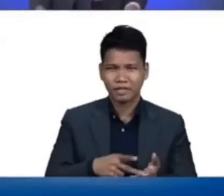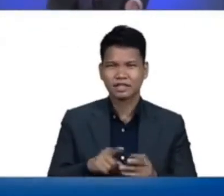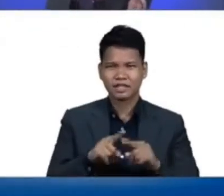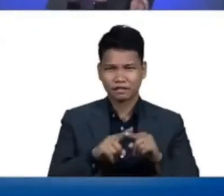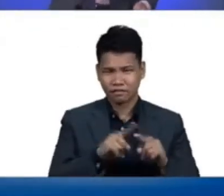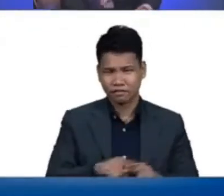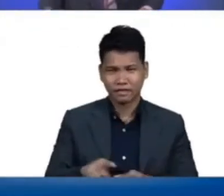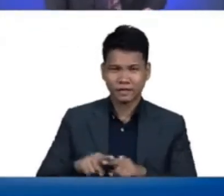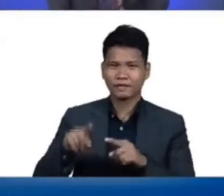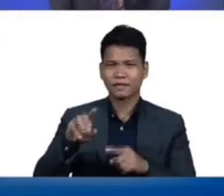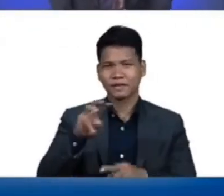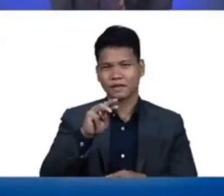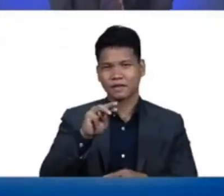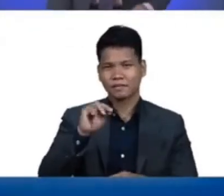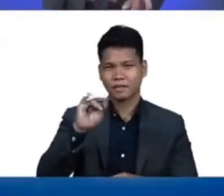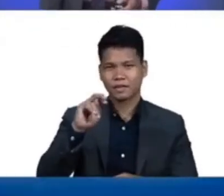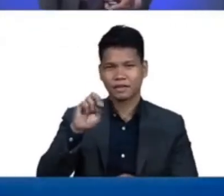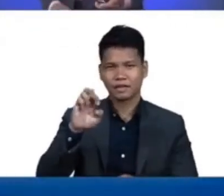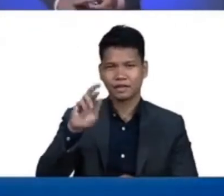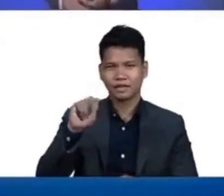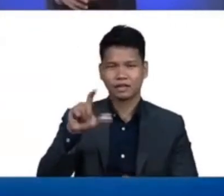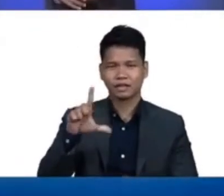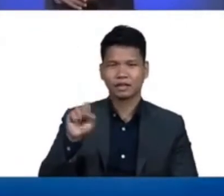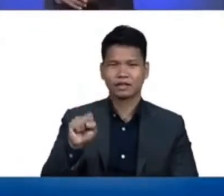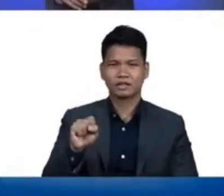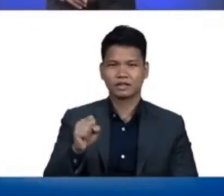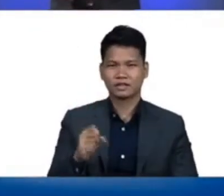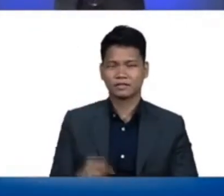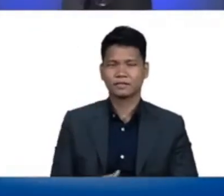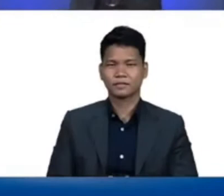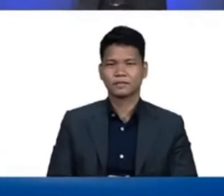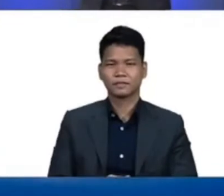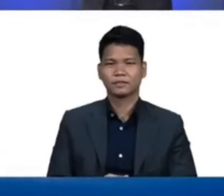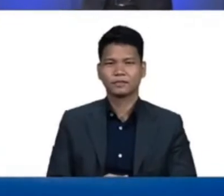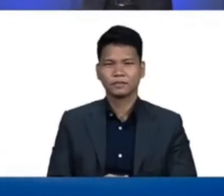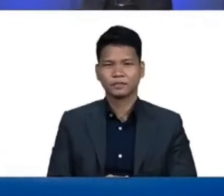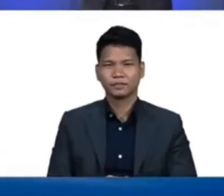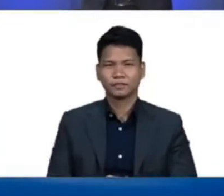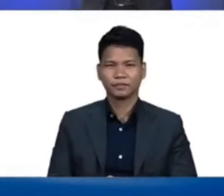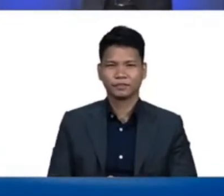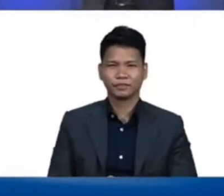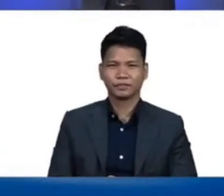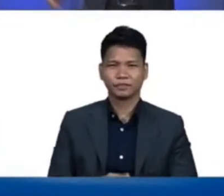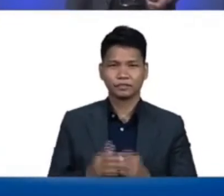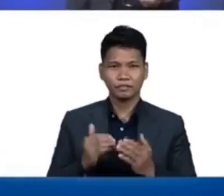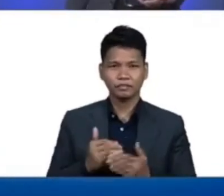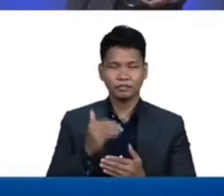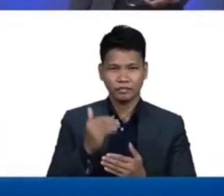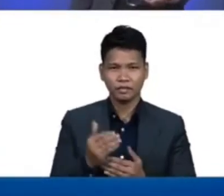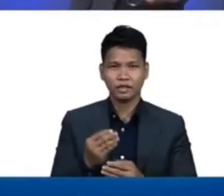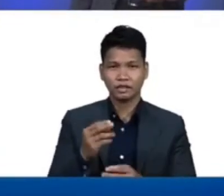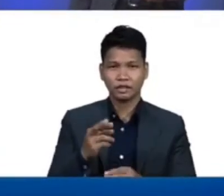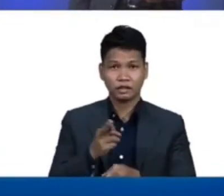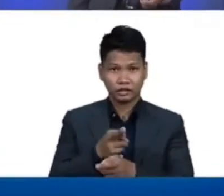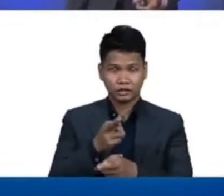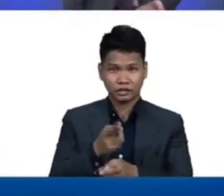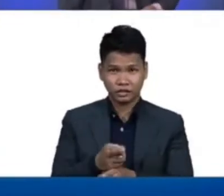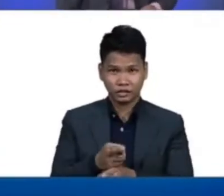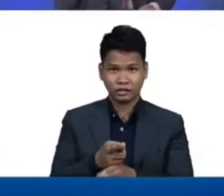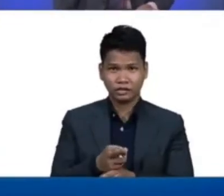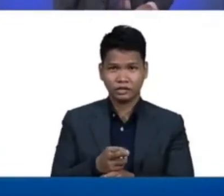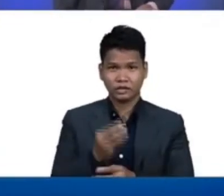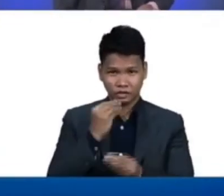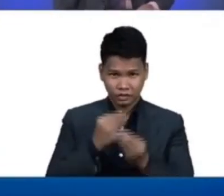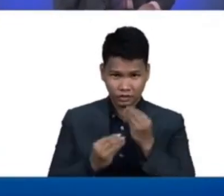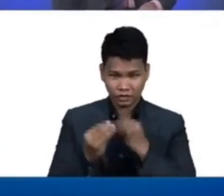copper, and dietary fiber, mga minamahal na mga kaibigan. And regular consumption of whole wheat bread